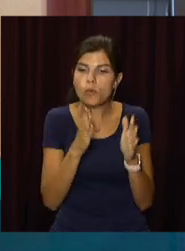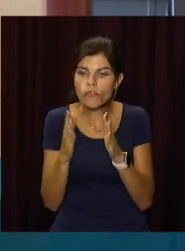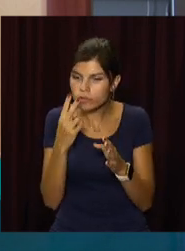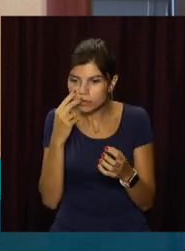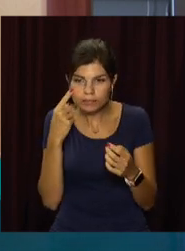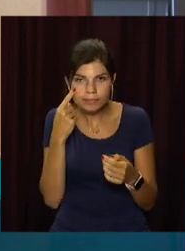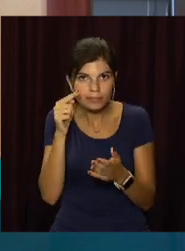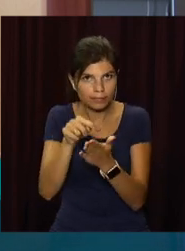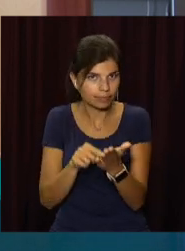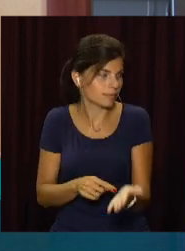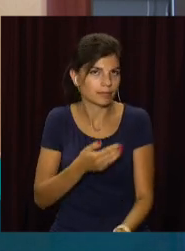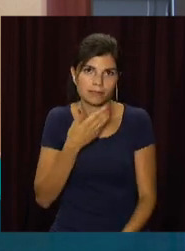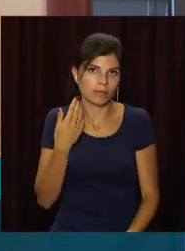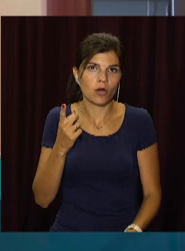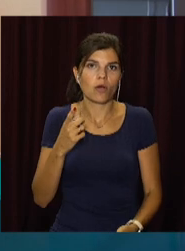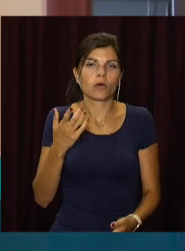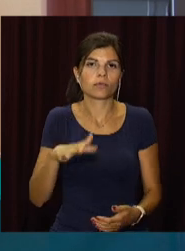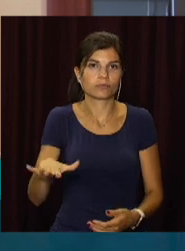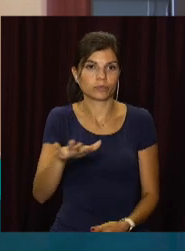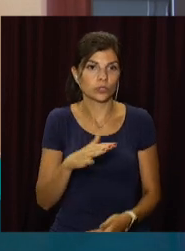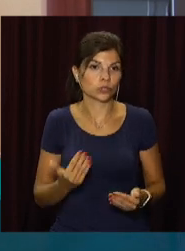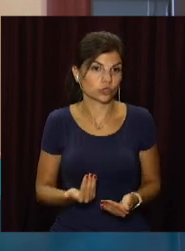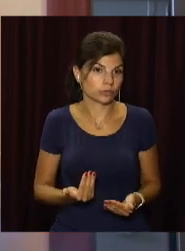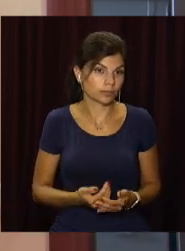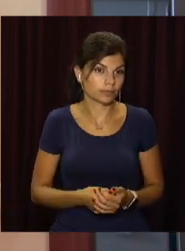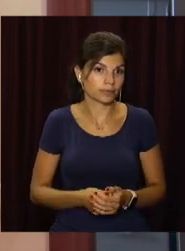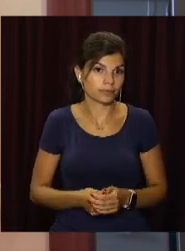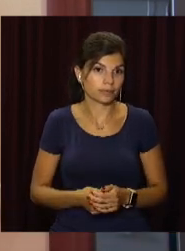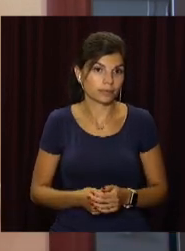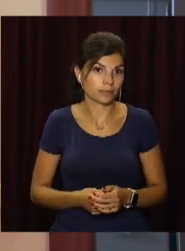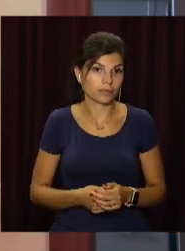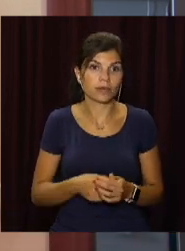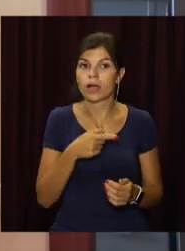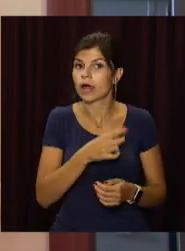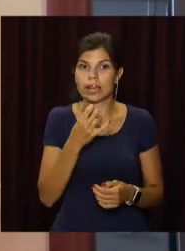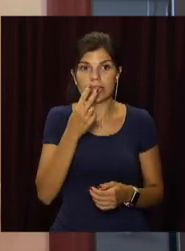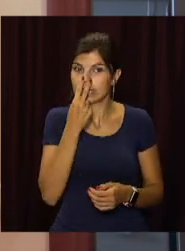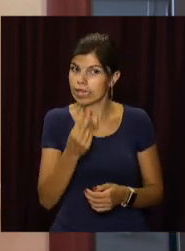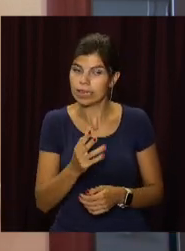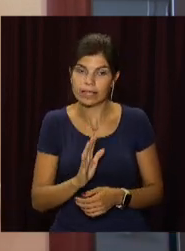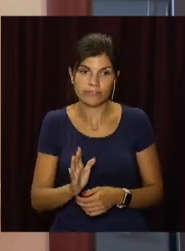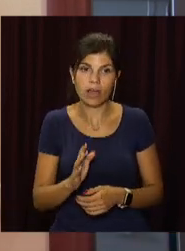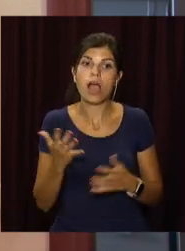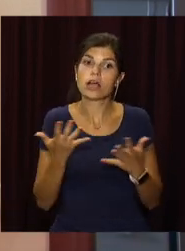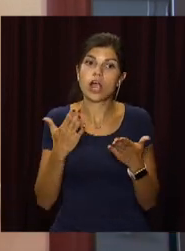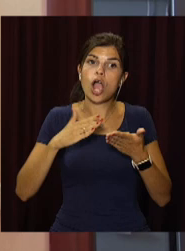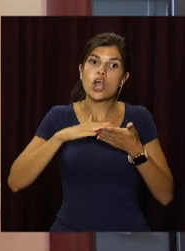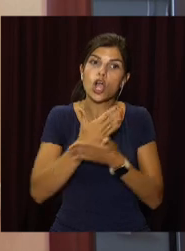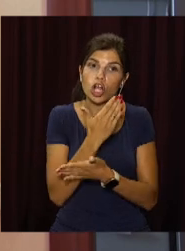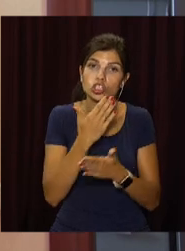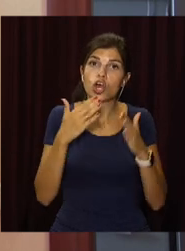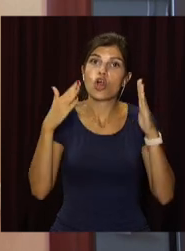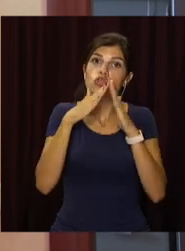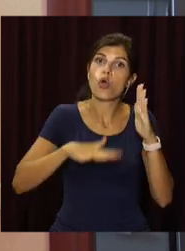які пов'язані з володінням нерухомості. Вона не дивиться на те, яка якість нерухомості.